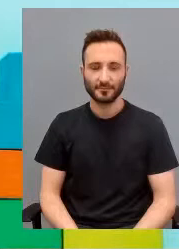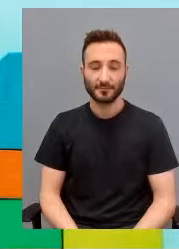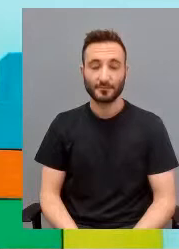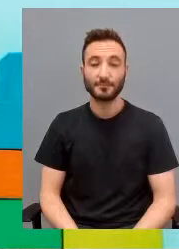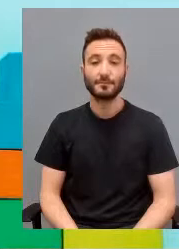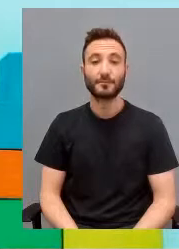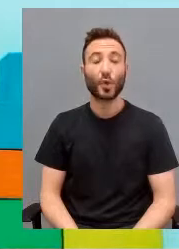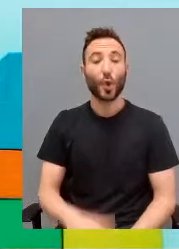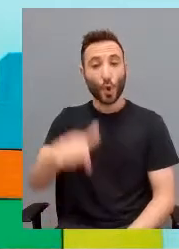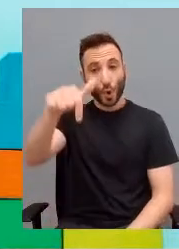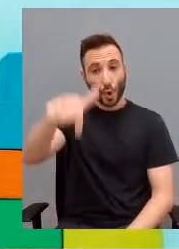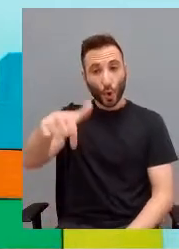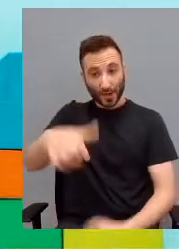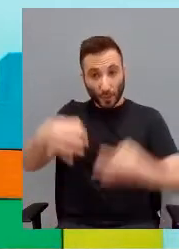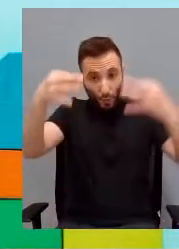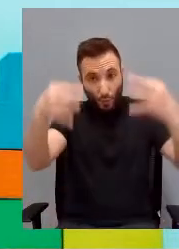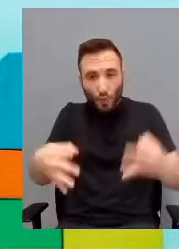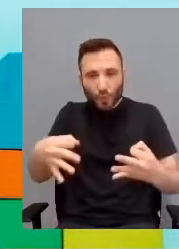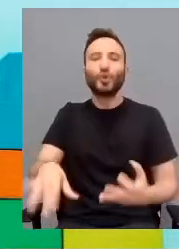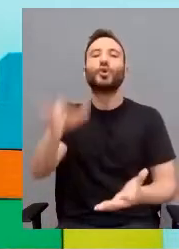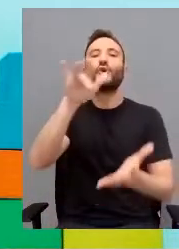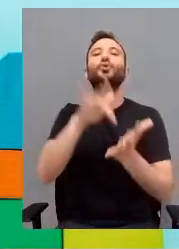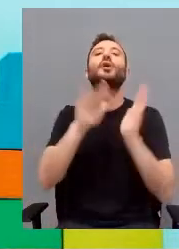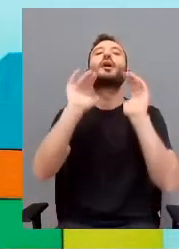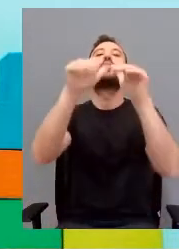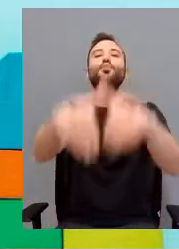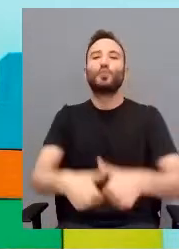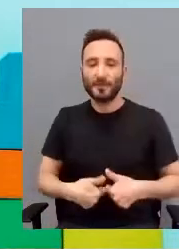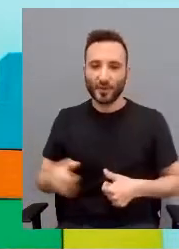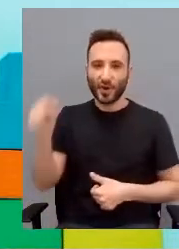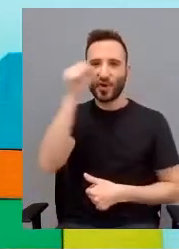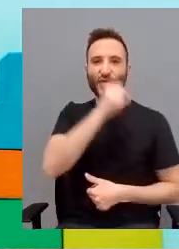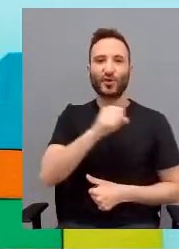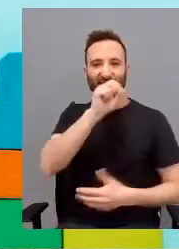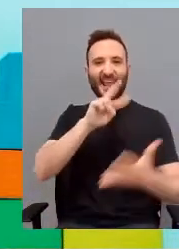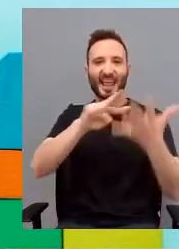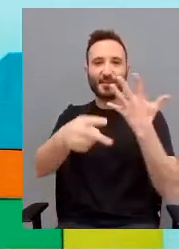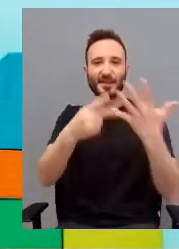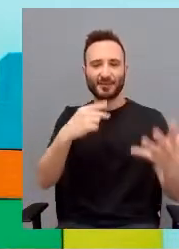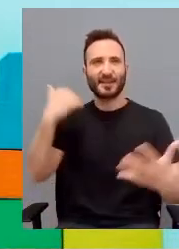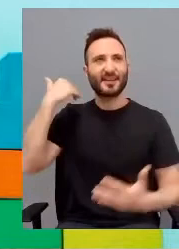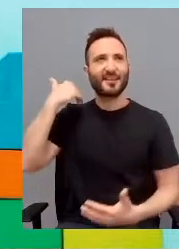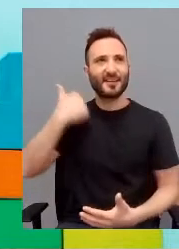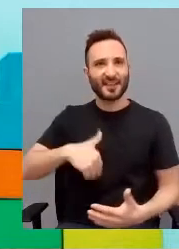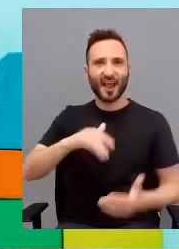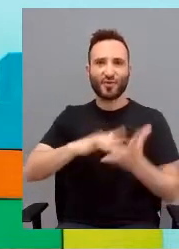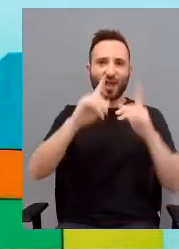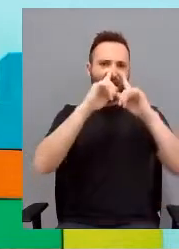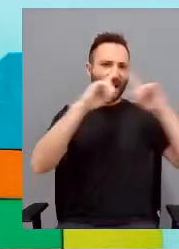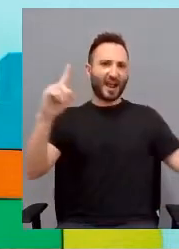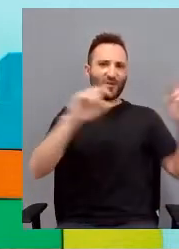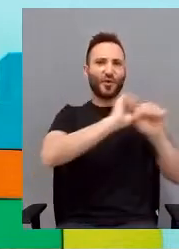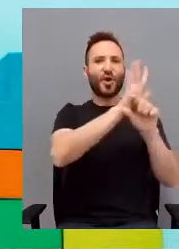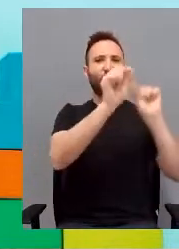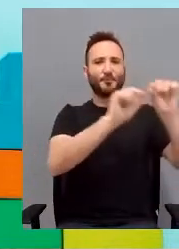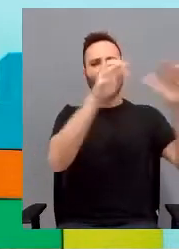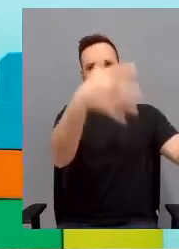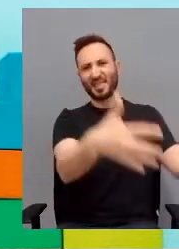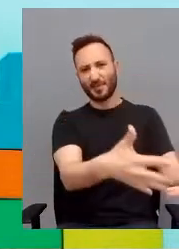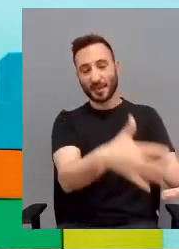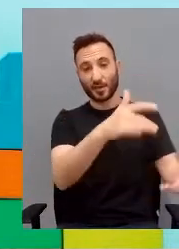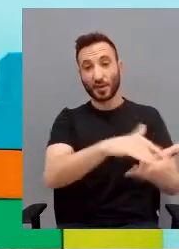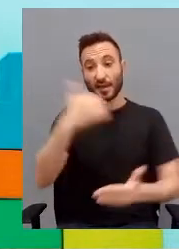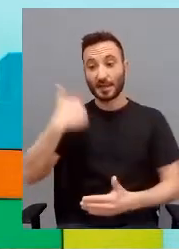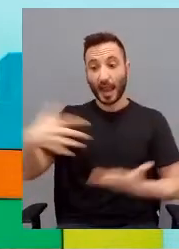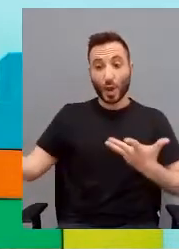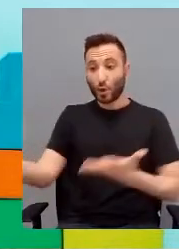oggi volveremos a ritrovare l'orchestra invisibile dopo l'anno della pandemia siamo tutti vacunati